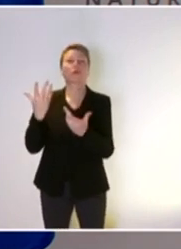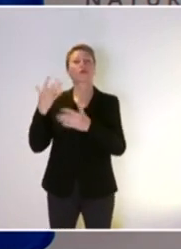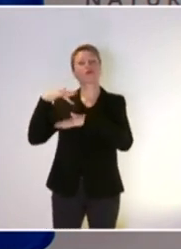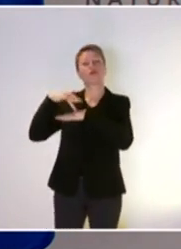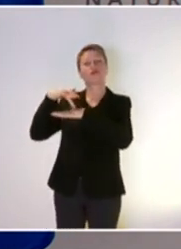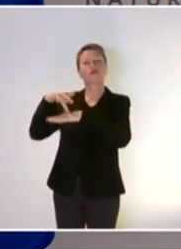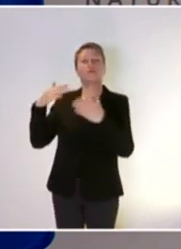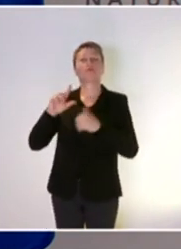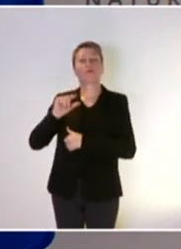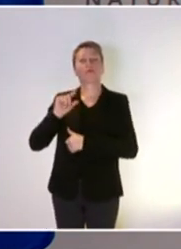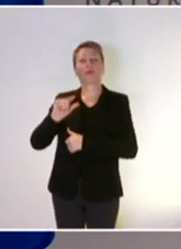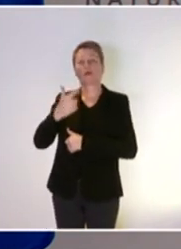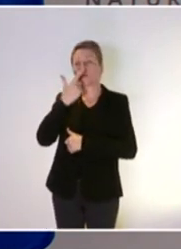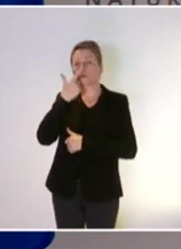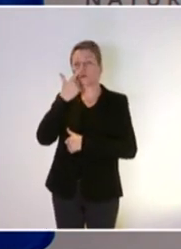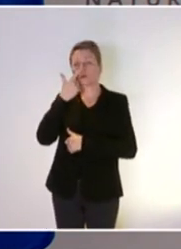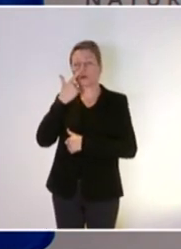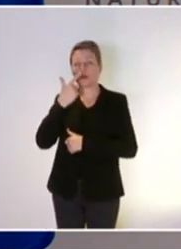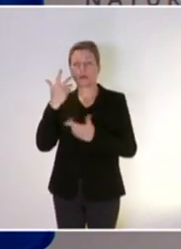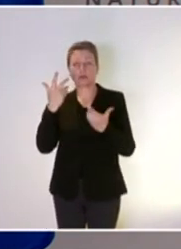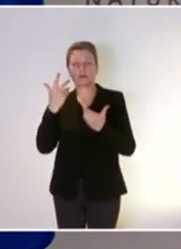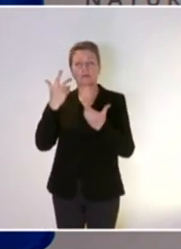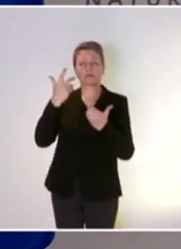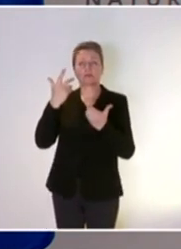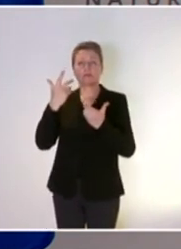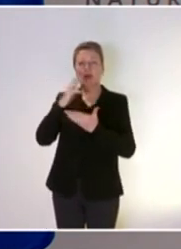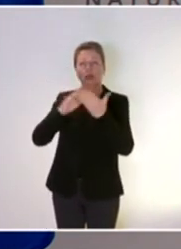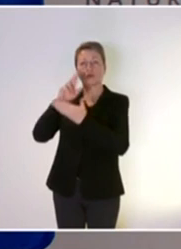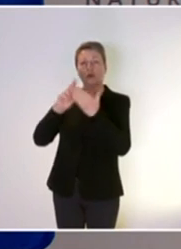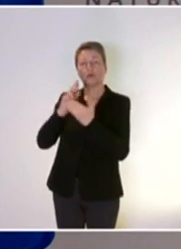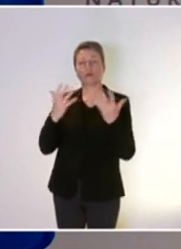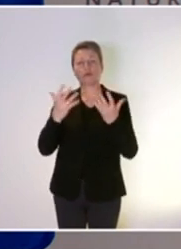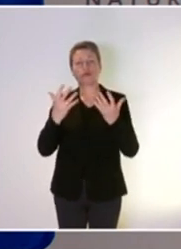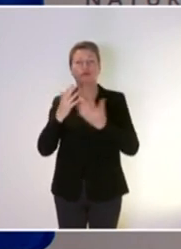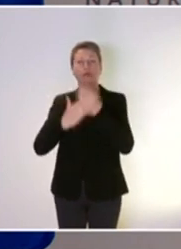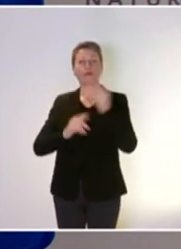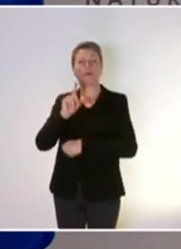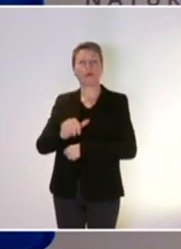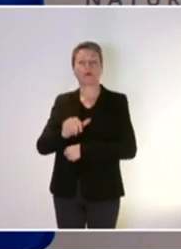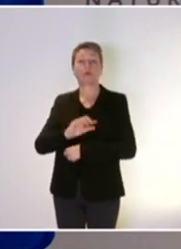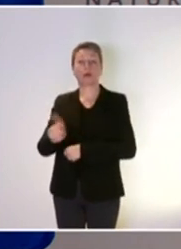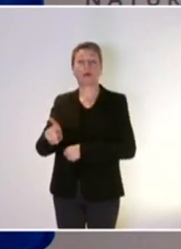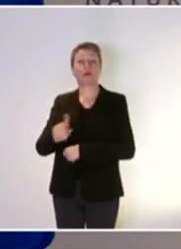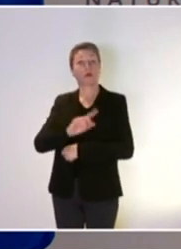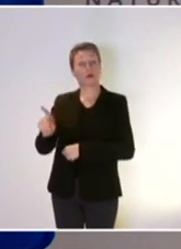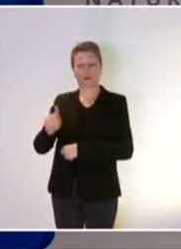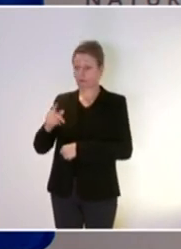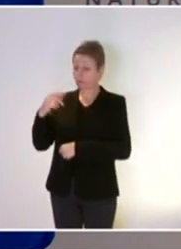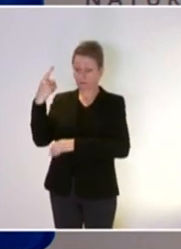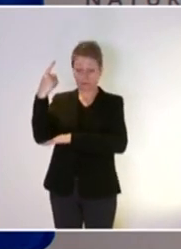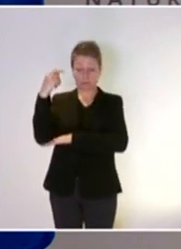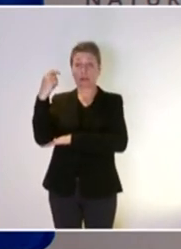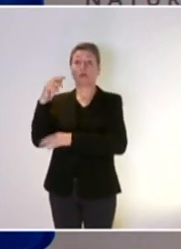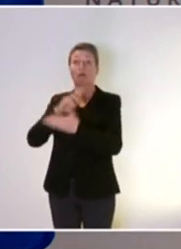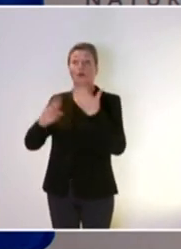Est-ce que ça dénote pas justement un manque d'ambition aussi de la part des régions sur cet aspect-là ? Écoutez, non, justement.'ailleurs, Jean Rotner m'en remerciait tout à l'heure, vous voyez,